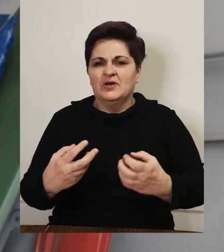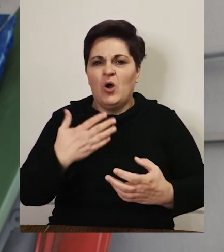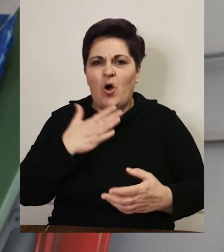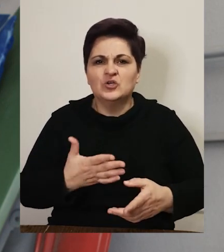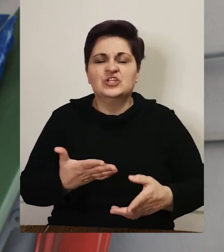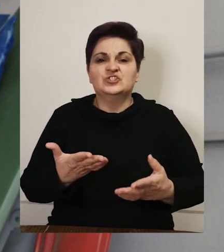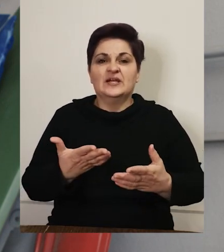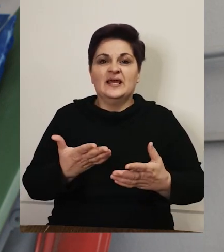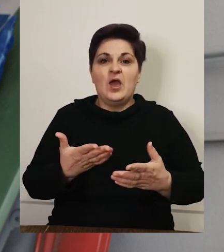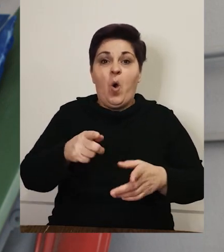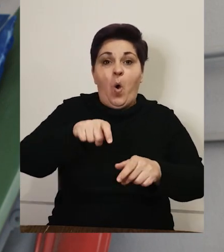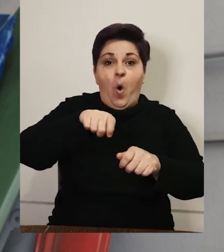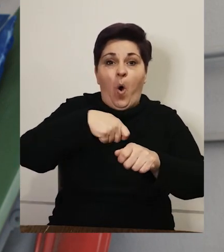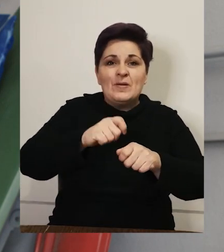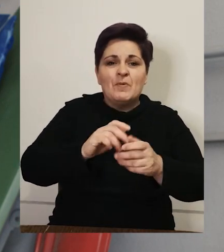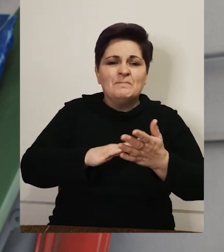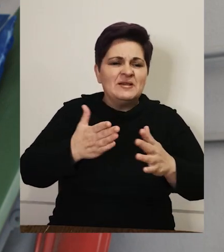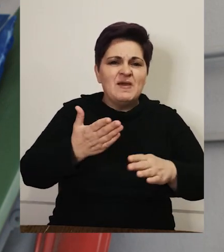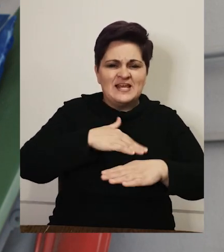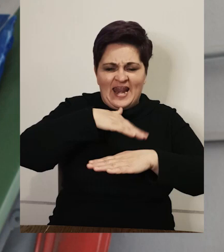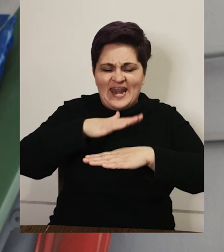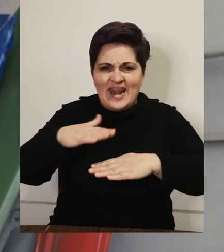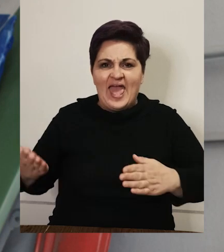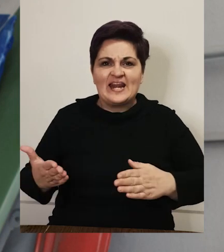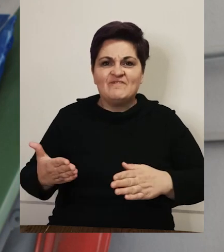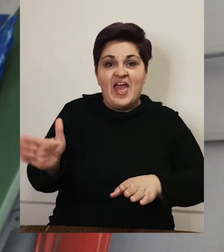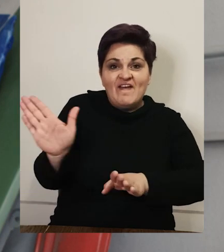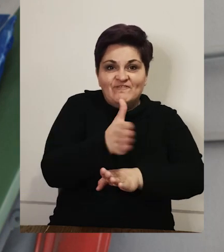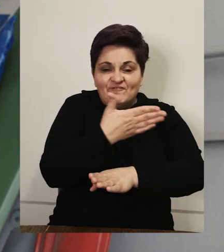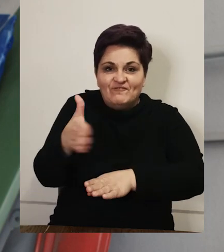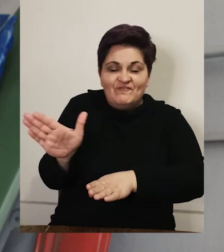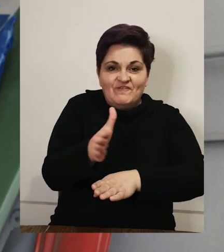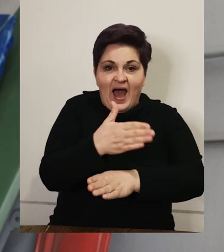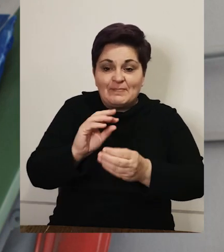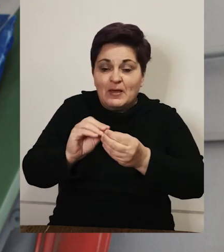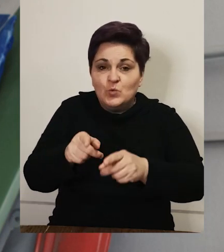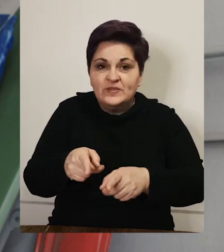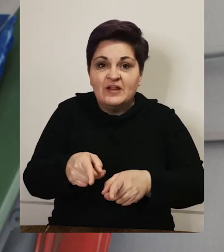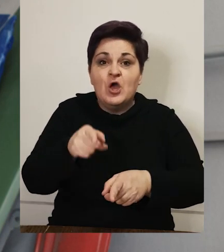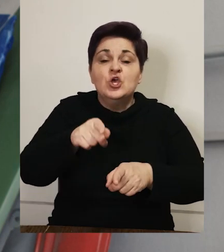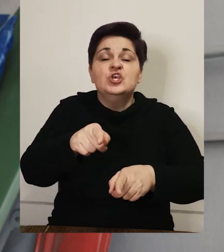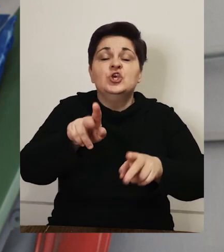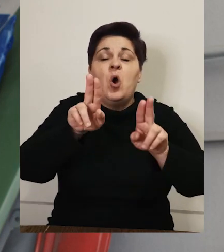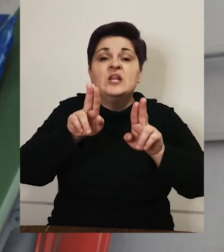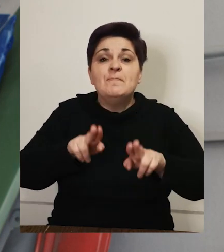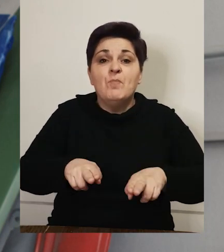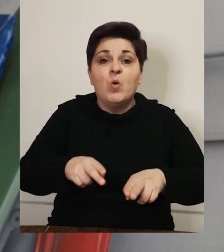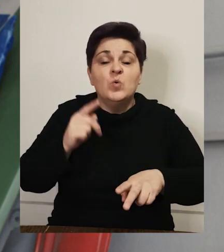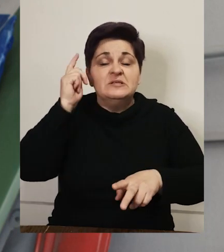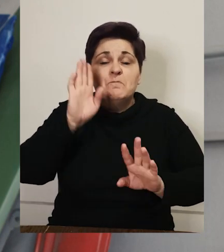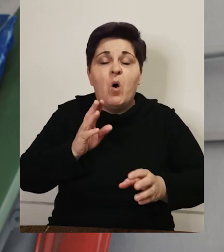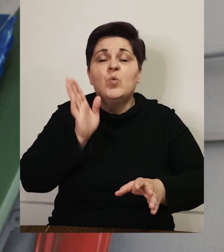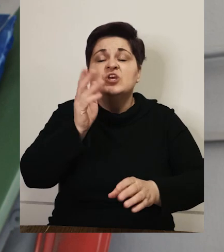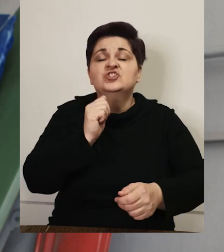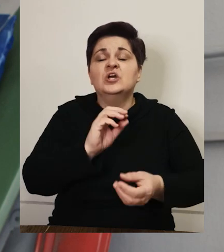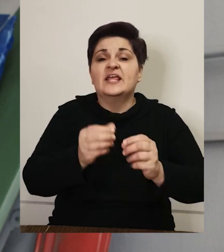oštetilo. To znači oni popravljaju neravnine, farbaju dijelove i oni mogu ići